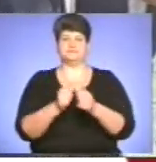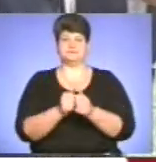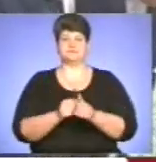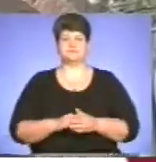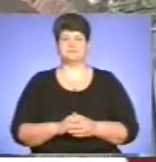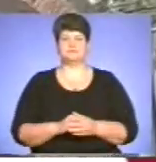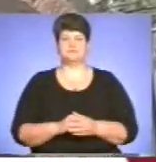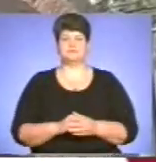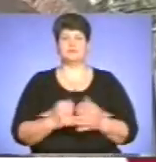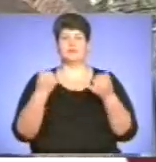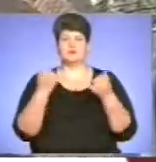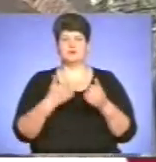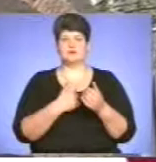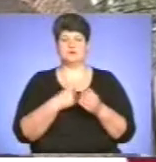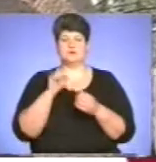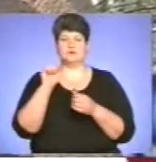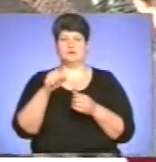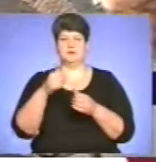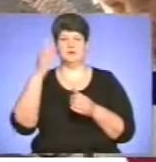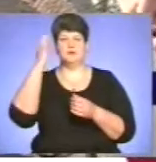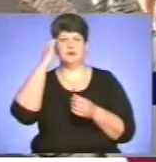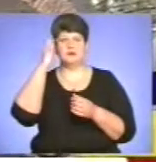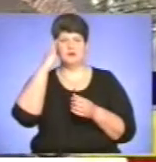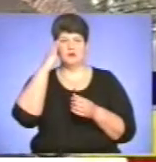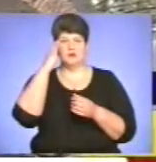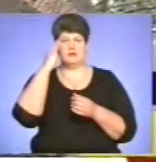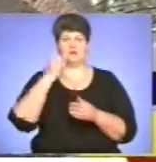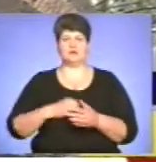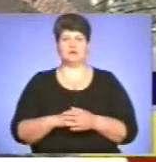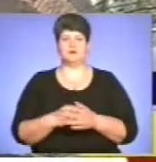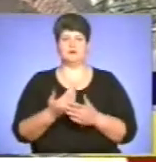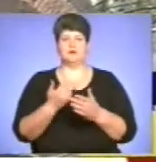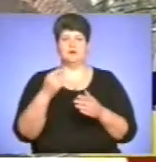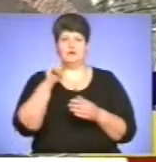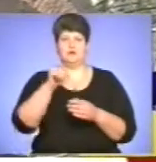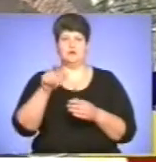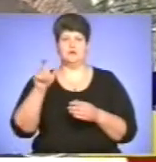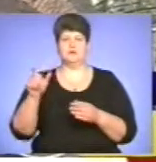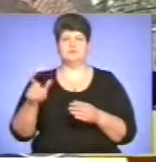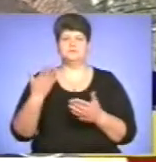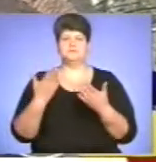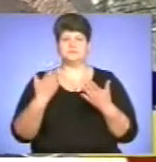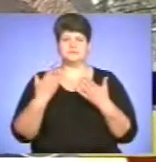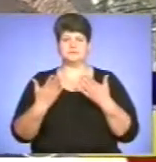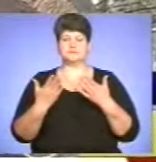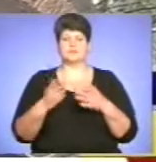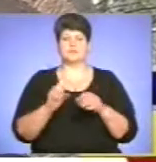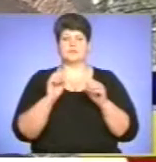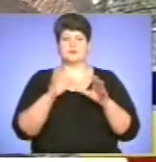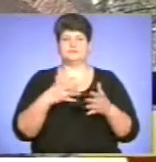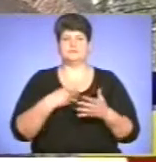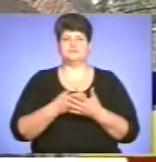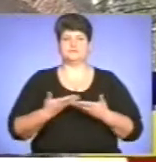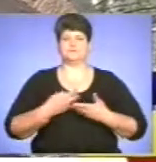Сьогодні хочу низько схилити голову перед тими людьми, які не шкодували свого життя, які показали